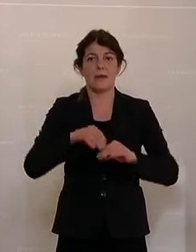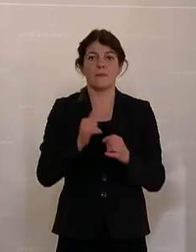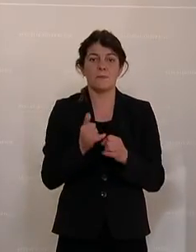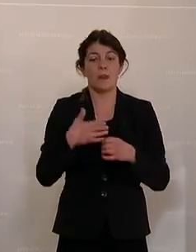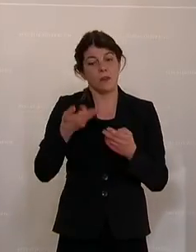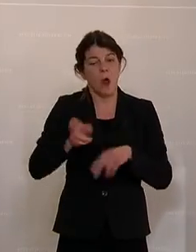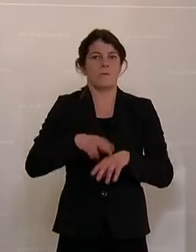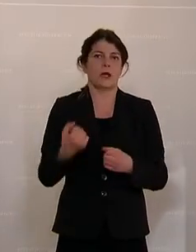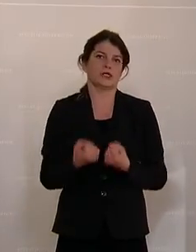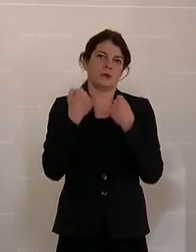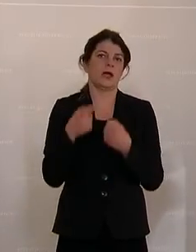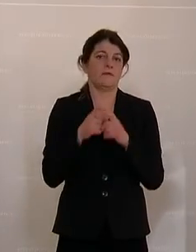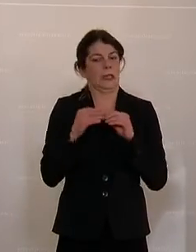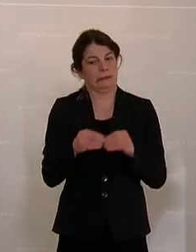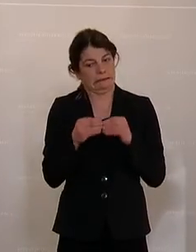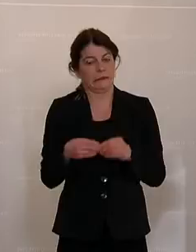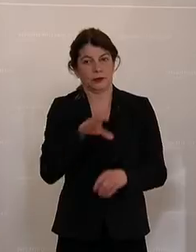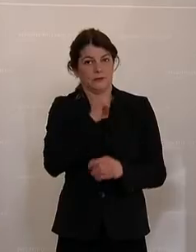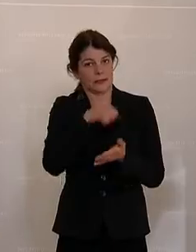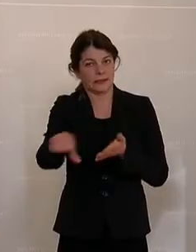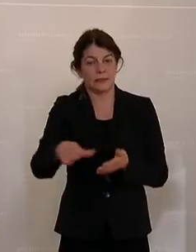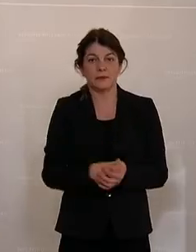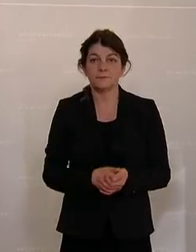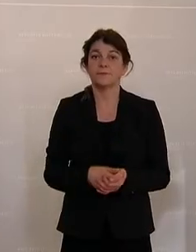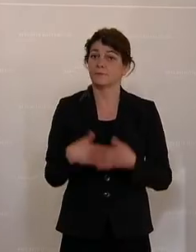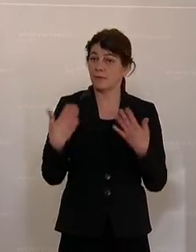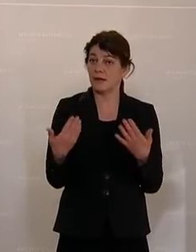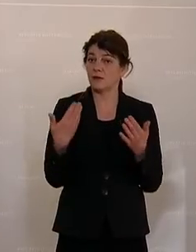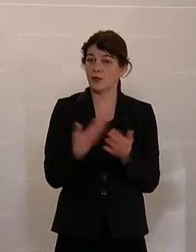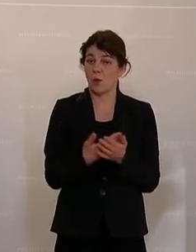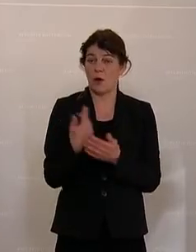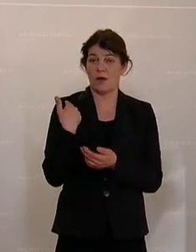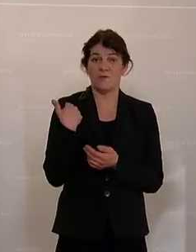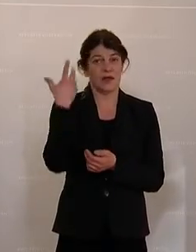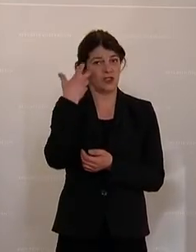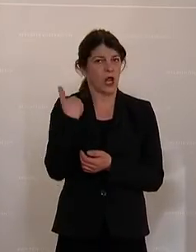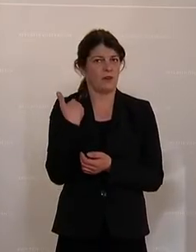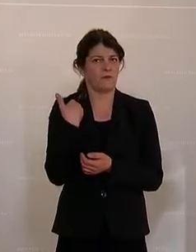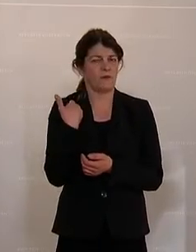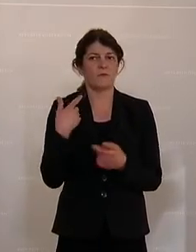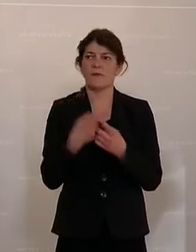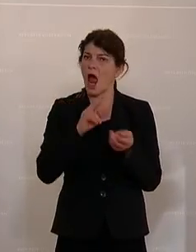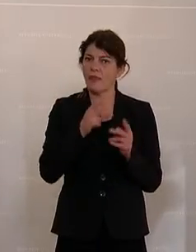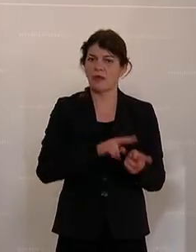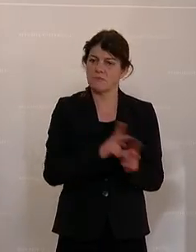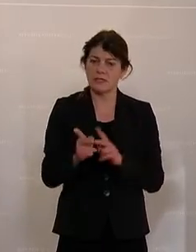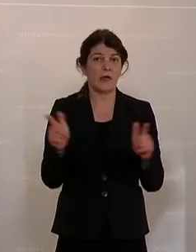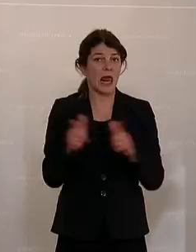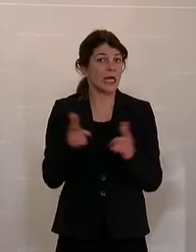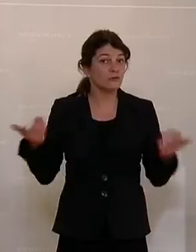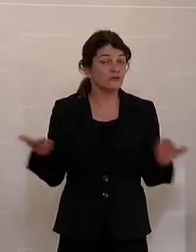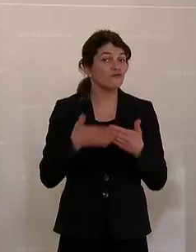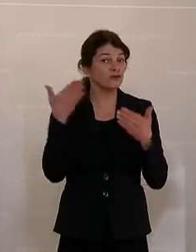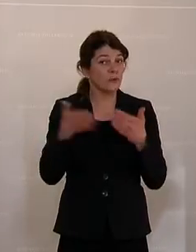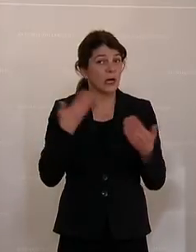schwieriger zu stemmen. Wir stellen uns so das vor, so wie auch bei anderen Transferleistungen, zum